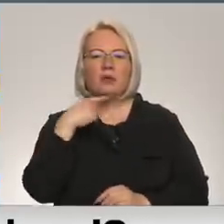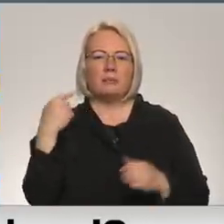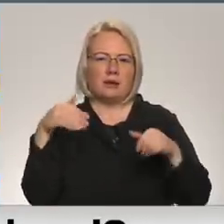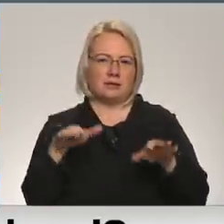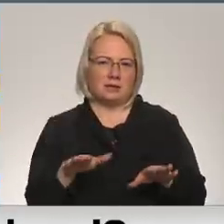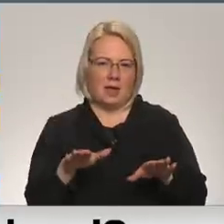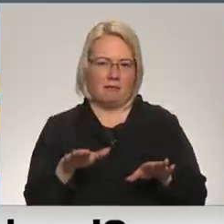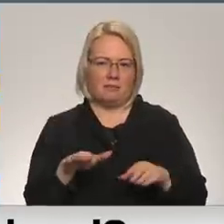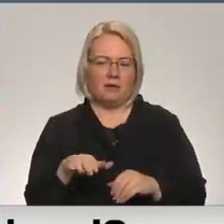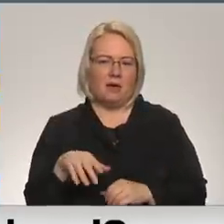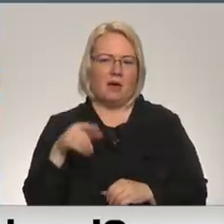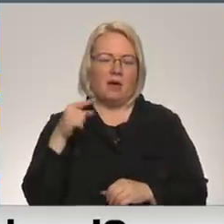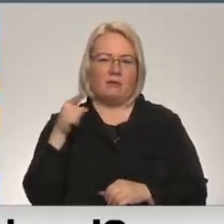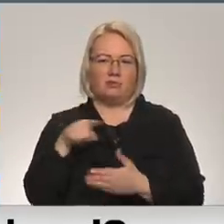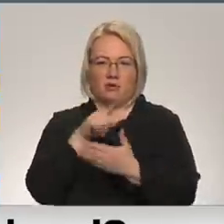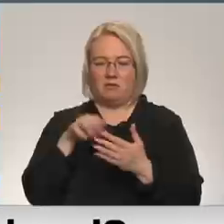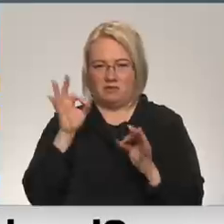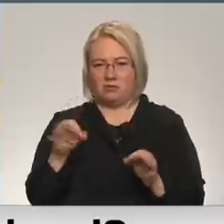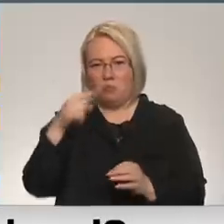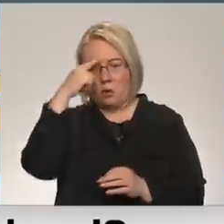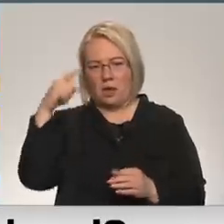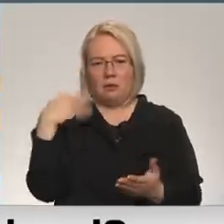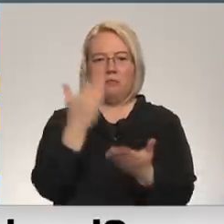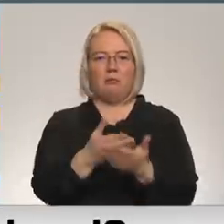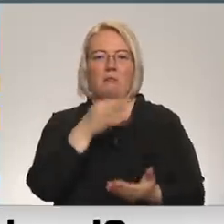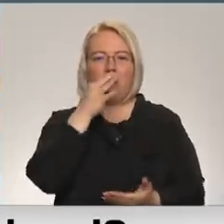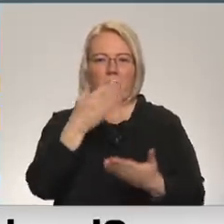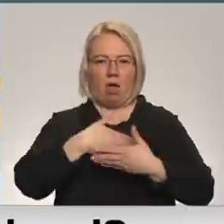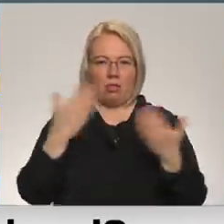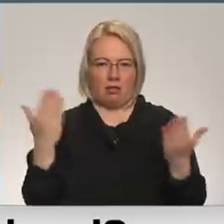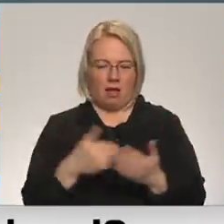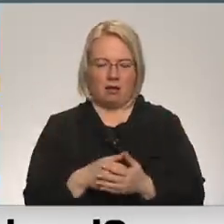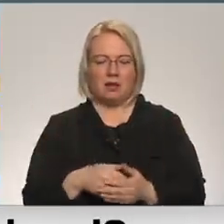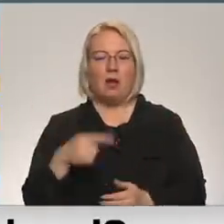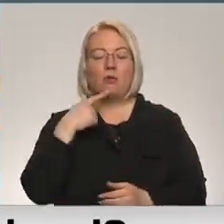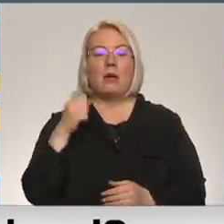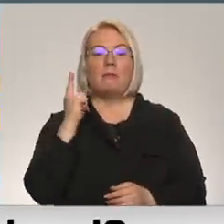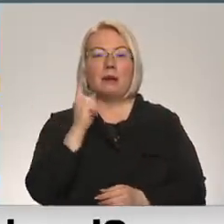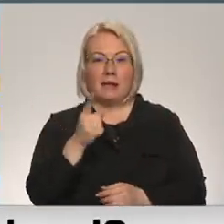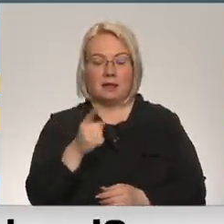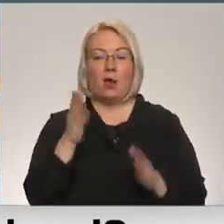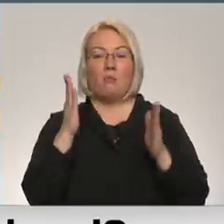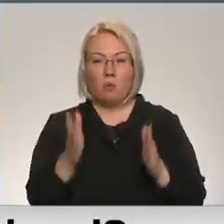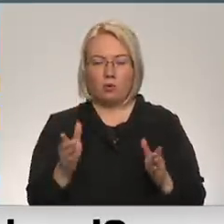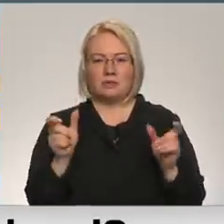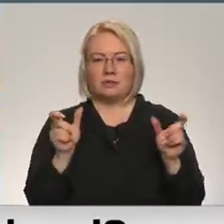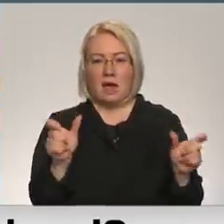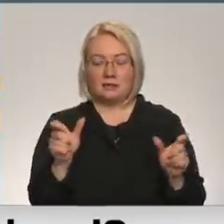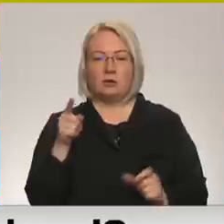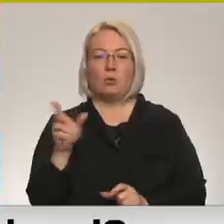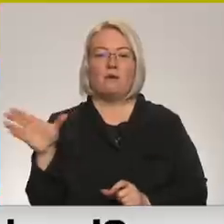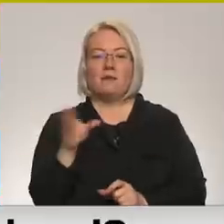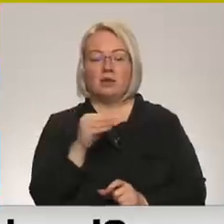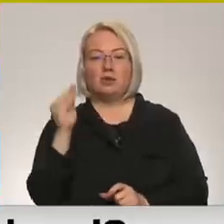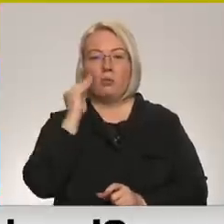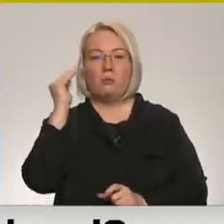būtu moķīgi, viņas domākt uz kādu. Precīzi. Tieši tas pats bija arī par sankcijām. Būs sankcijas, brīdināju, būs sankcijas, būs sankcijas. Tur svists tik pieminēts un svists